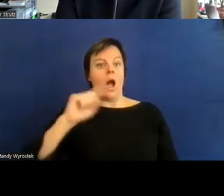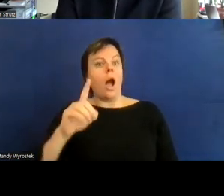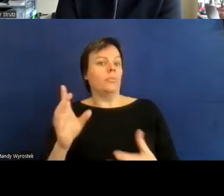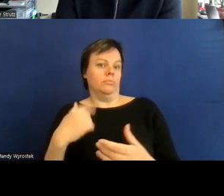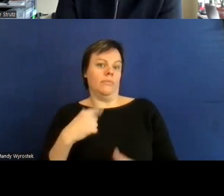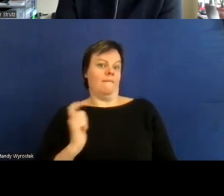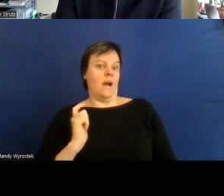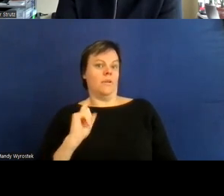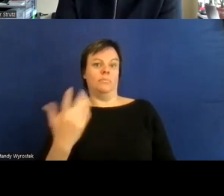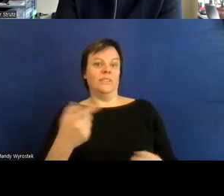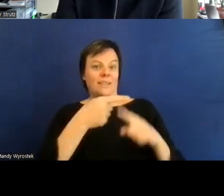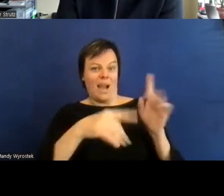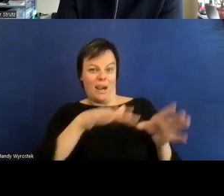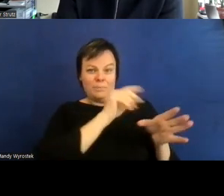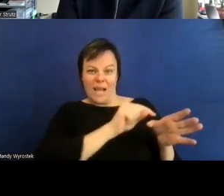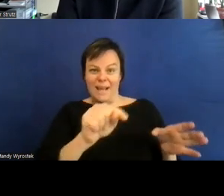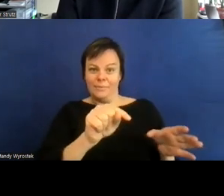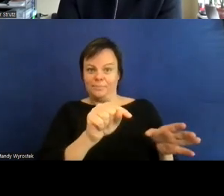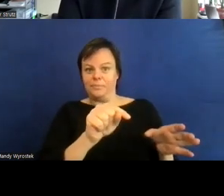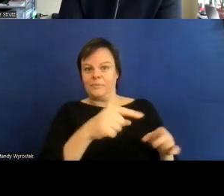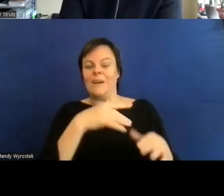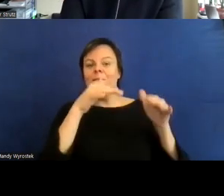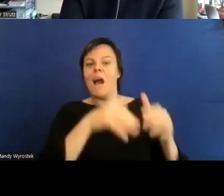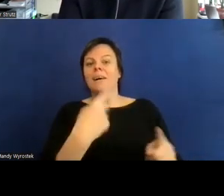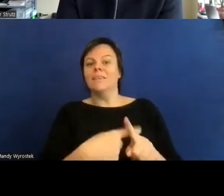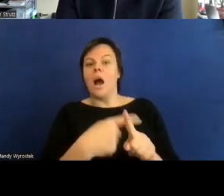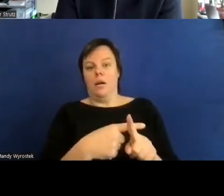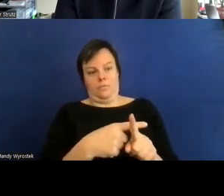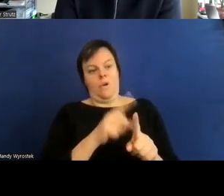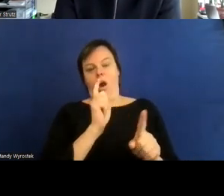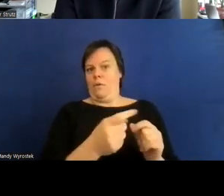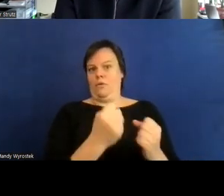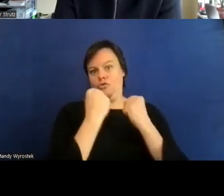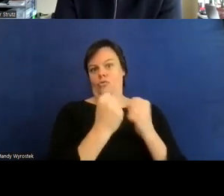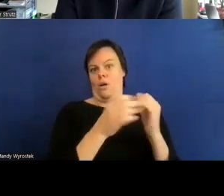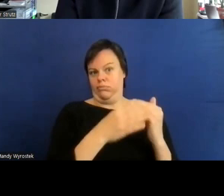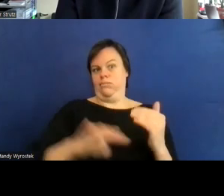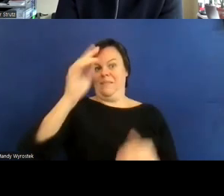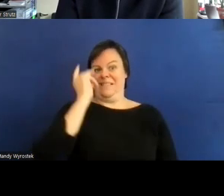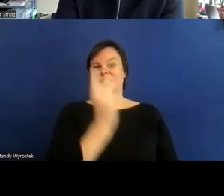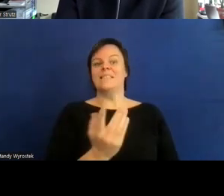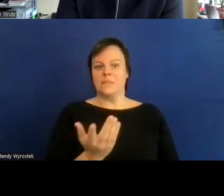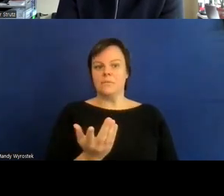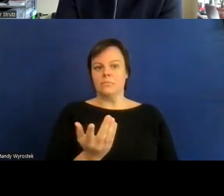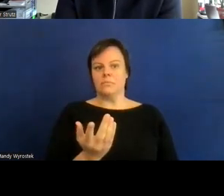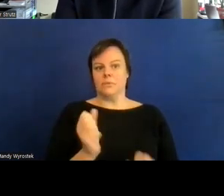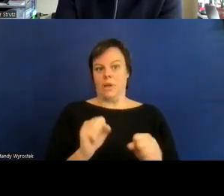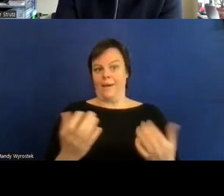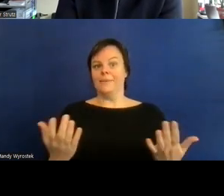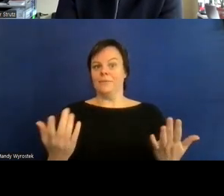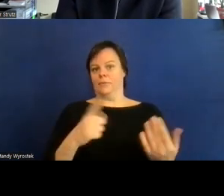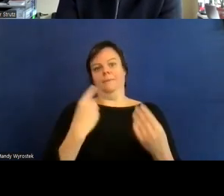fallzahlen deutlich zunehmen man vermutet dass zum beispiel das thema der blindheit und sehbehinderung uns in zukunft viel stärker